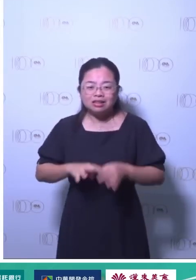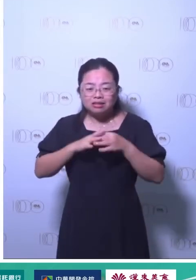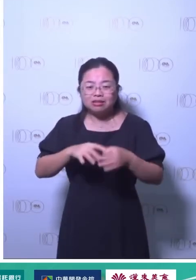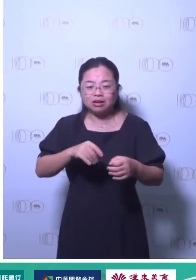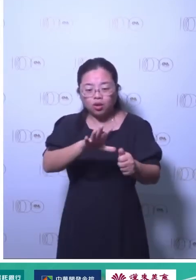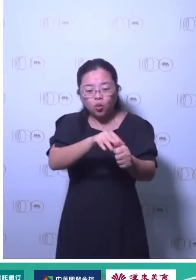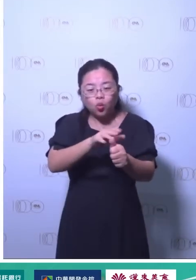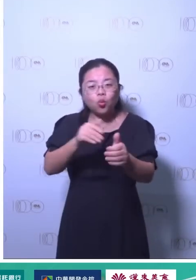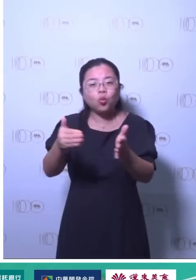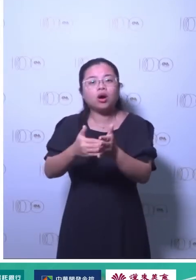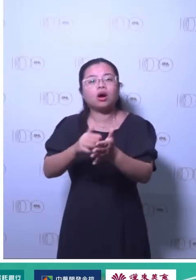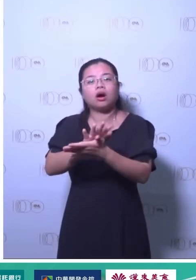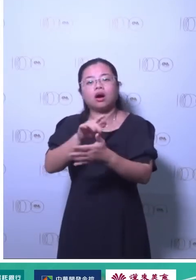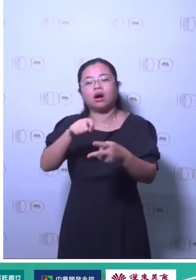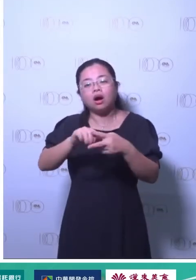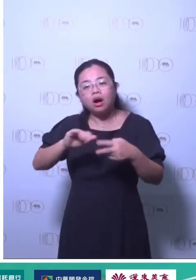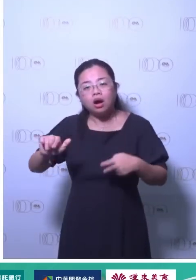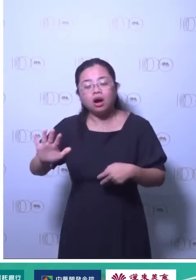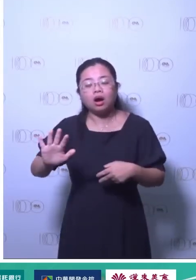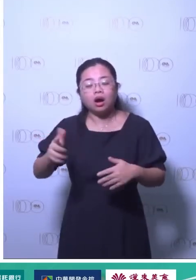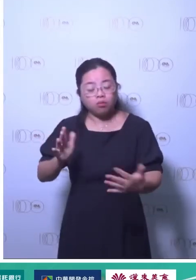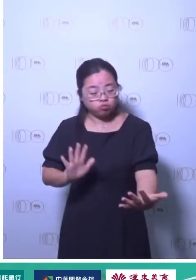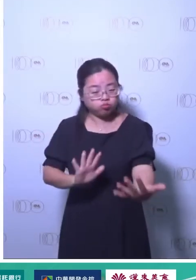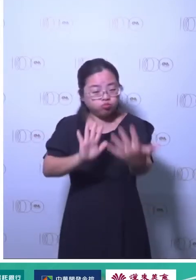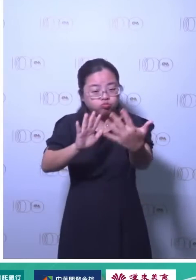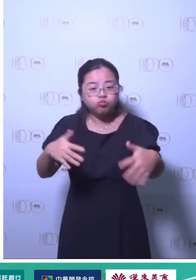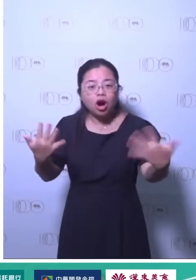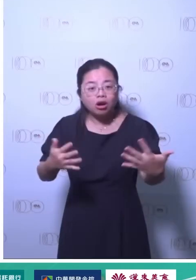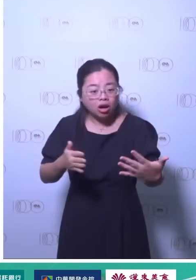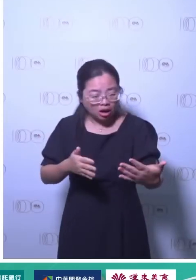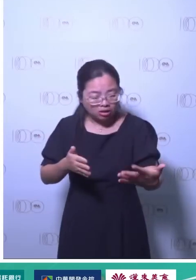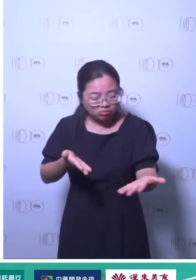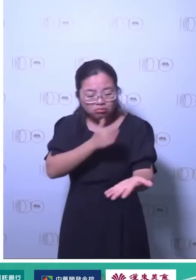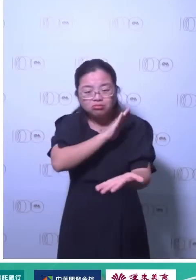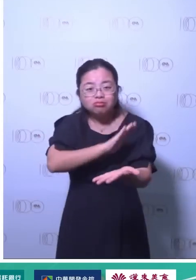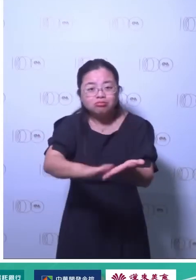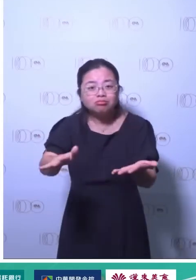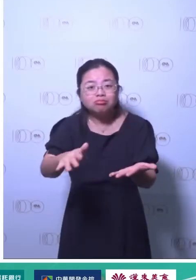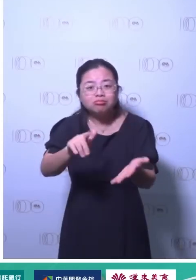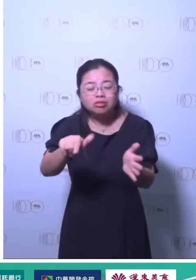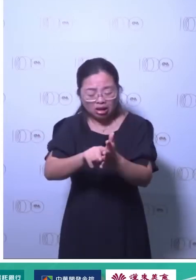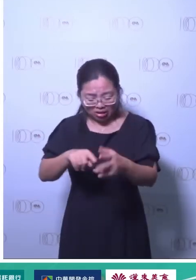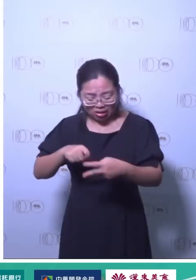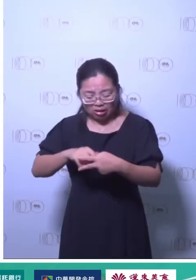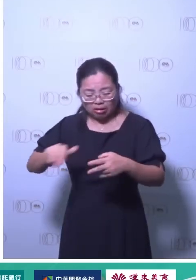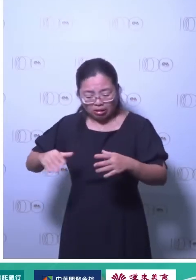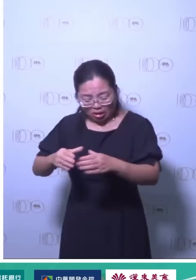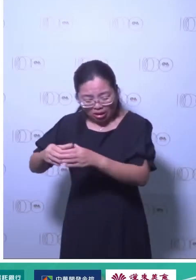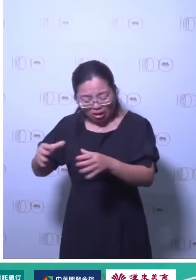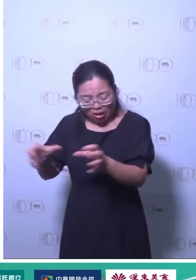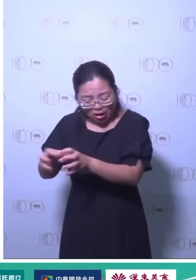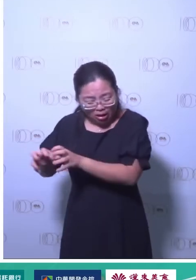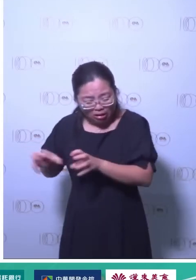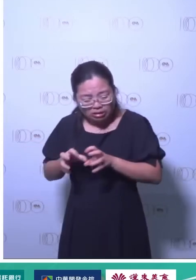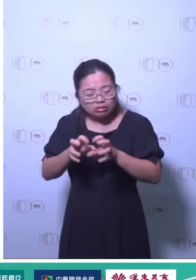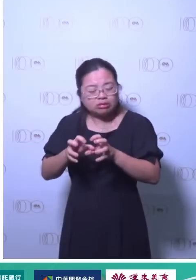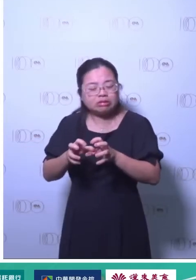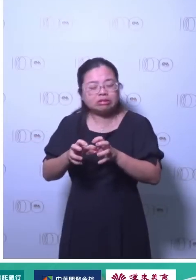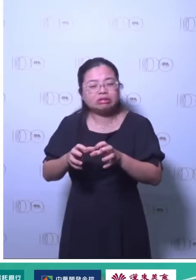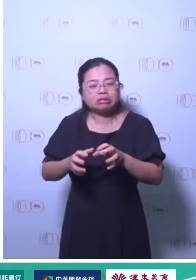如果各位先进你有开始有去上课拿证你有没有发现说你上完课拿完证之后下一步你也不知道干嘛为什么